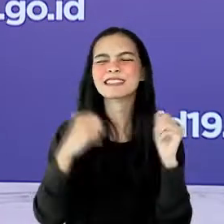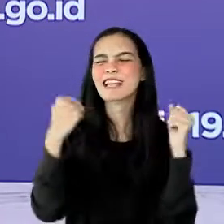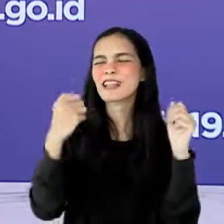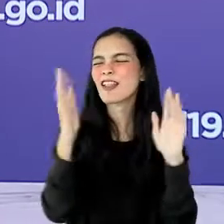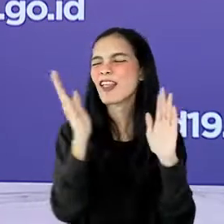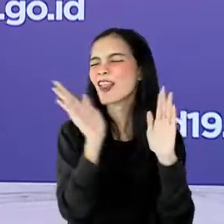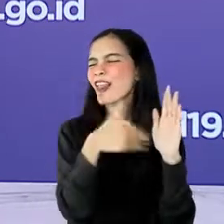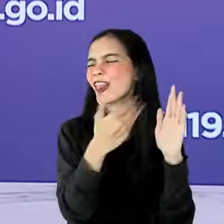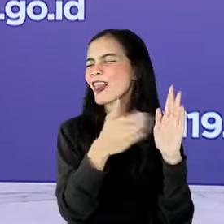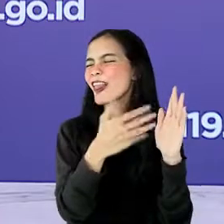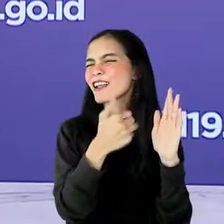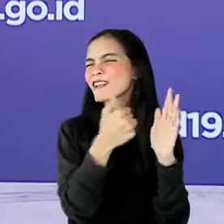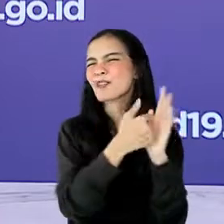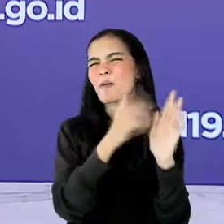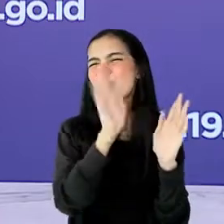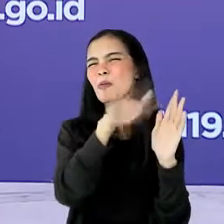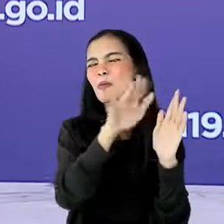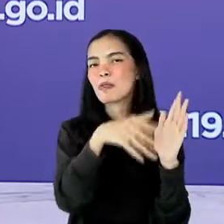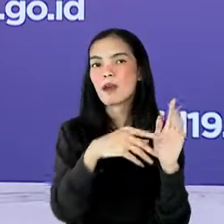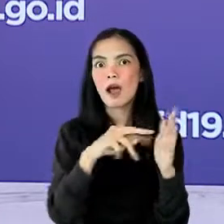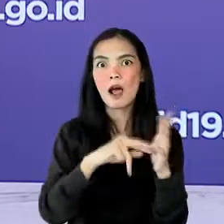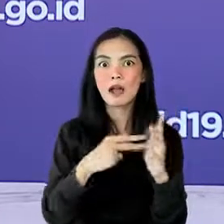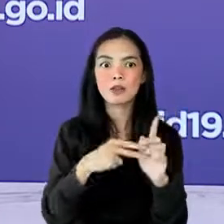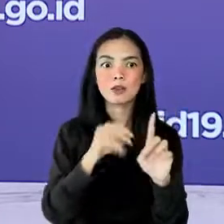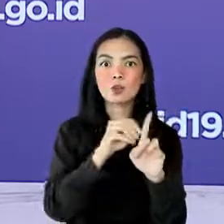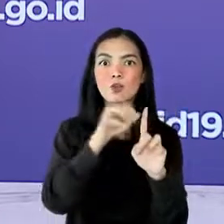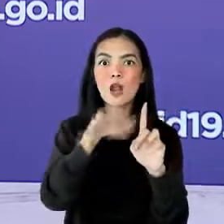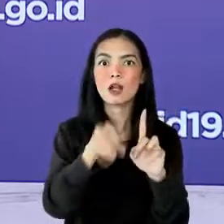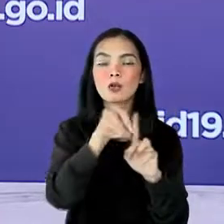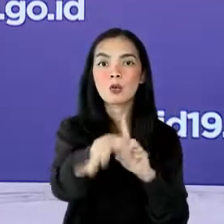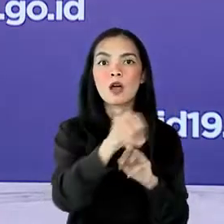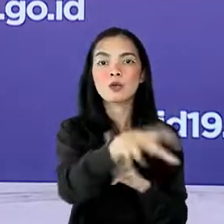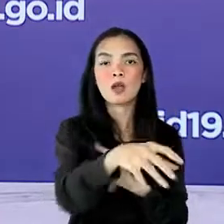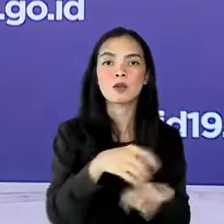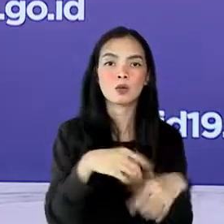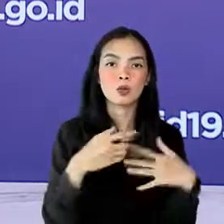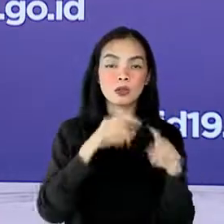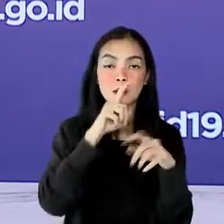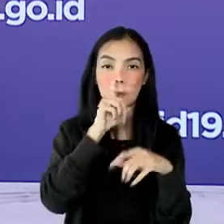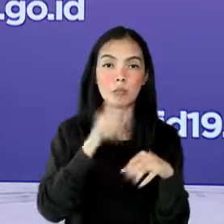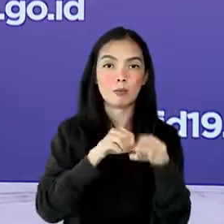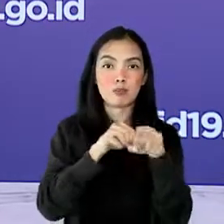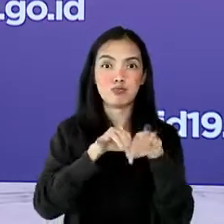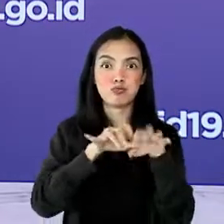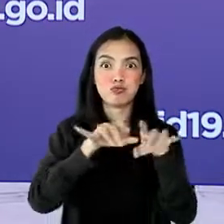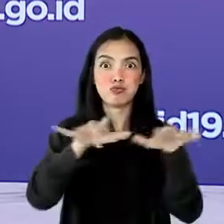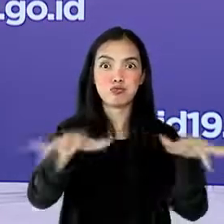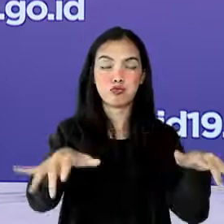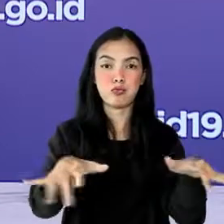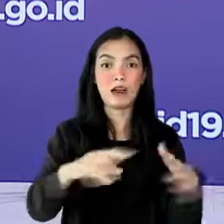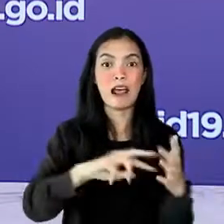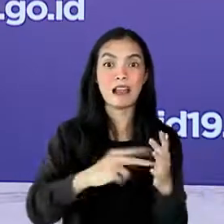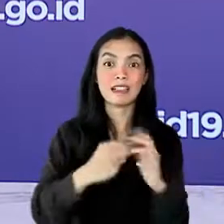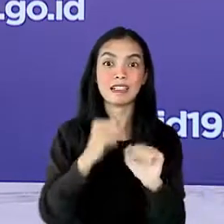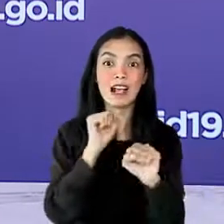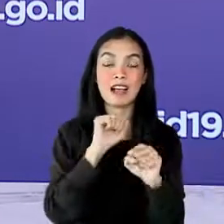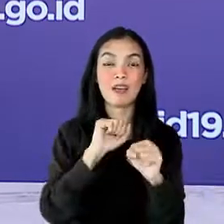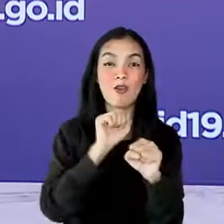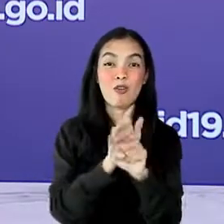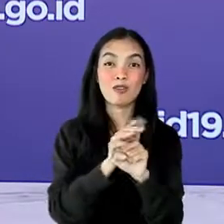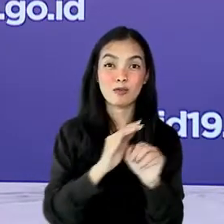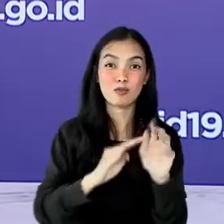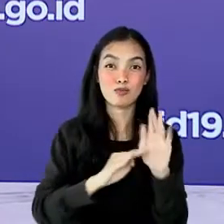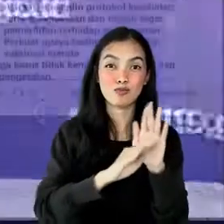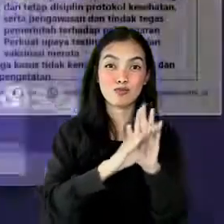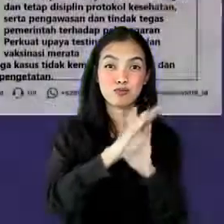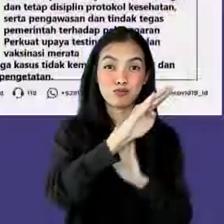penularan kembali terjadi di masyarakat dan menyebabkan kasus kembali meningkat. Jika